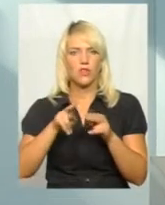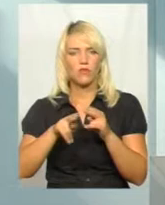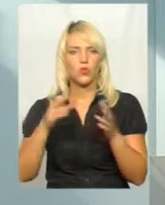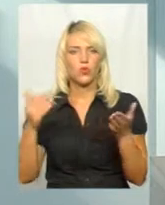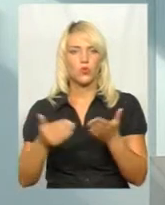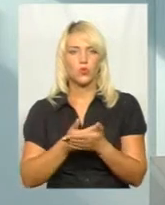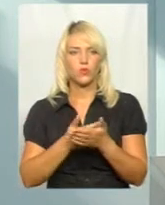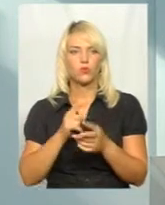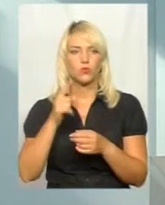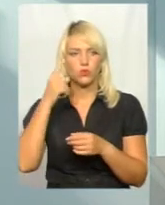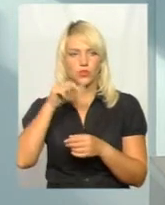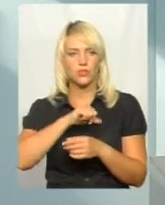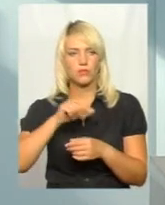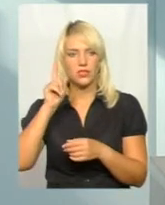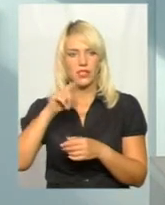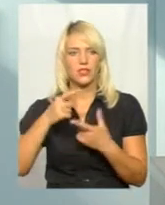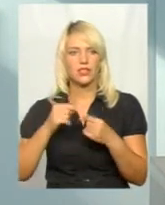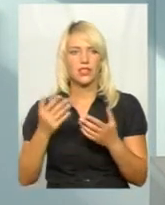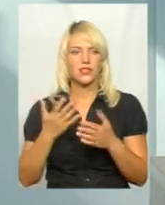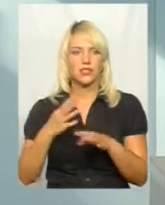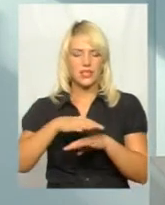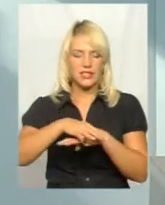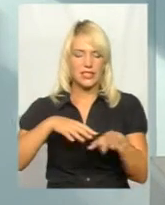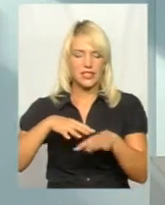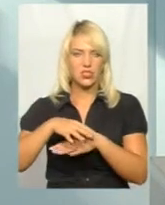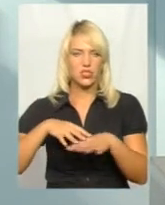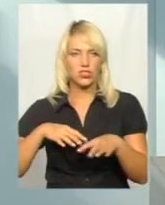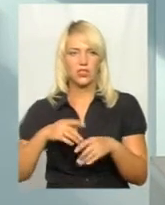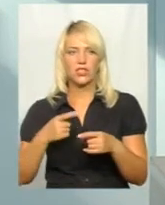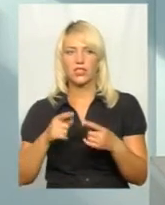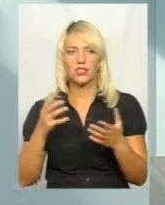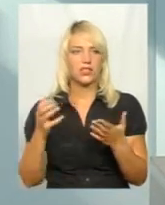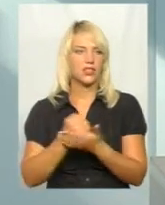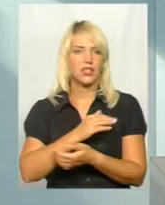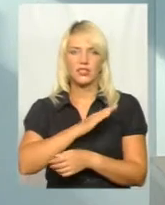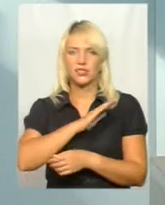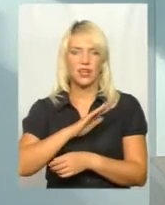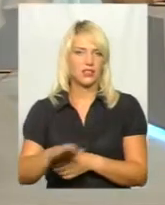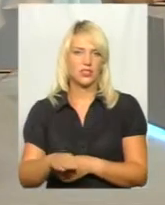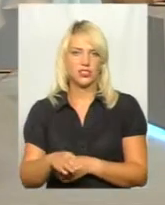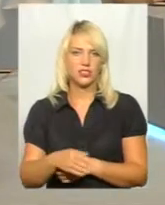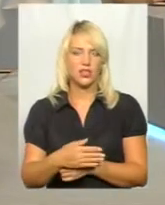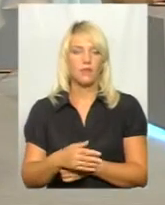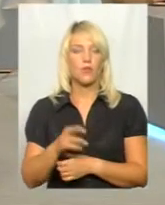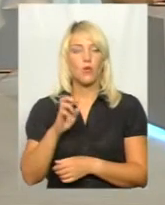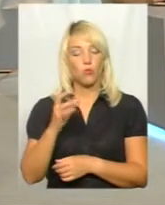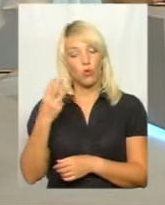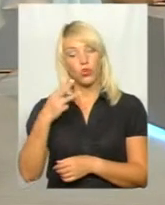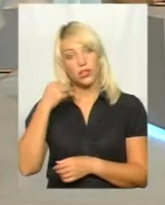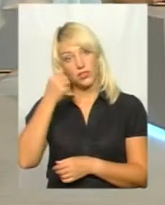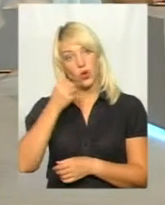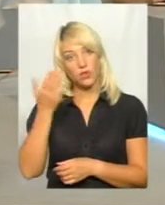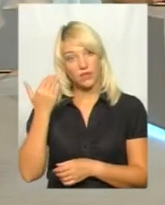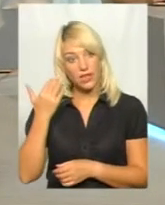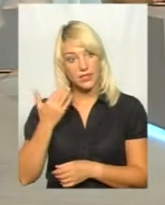знаєте, що десь якісь решітки, їх зараз не знайдеш днем з огнем, бо це 30 років назад